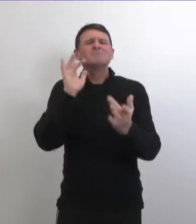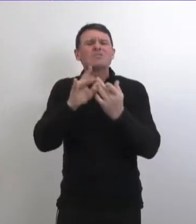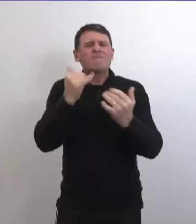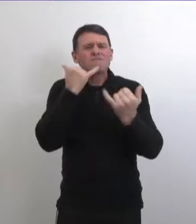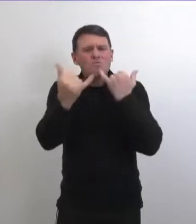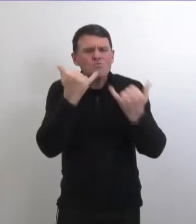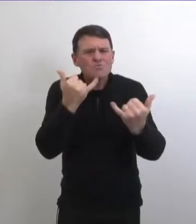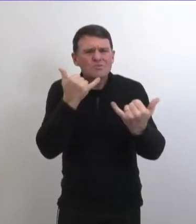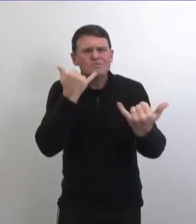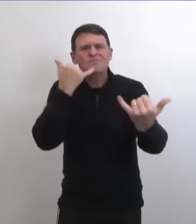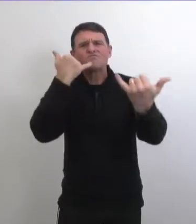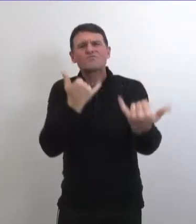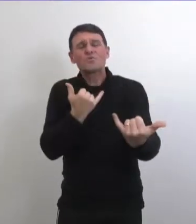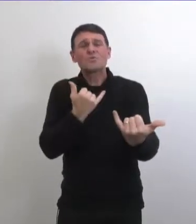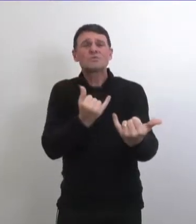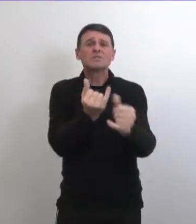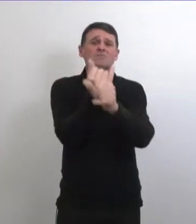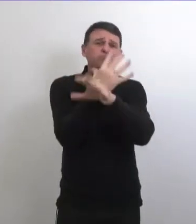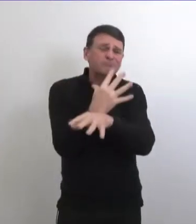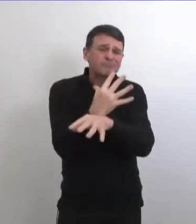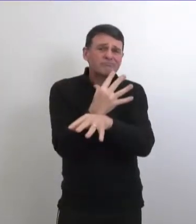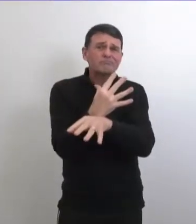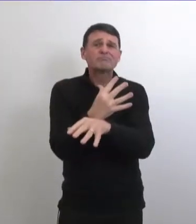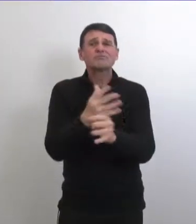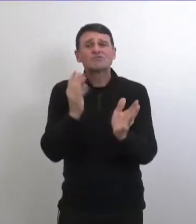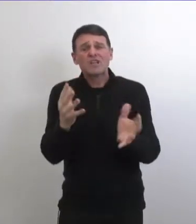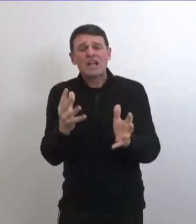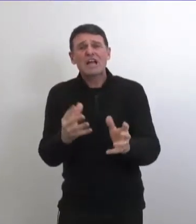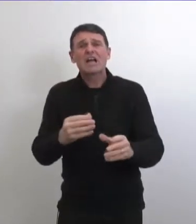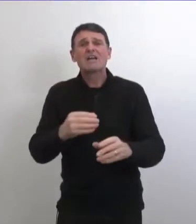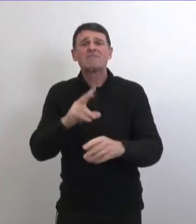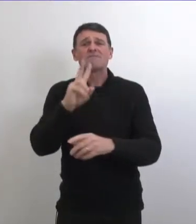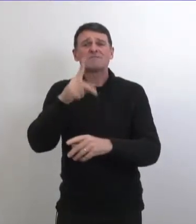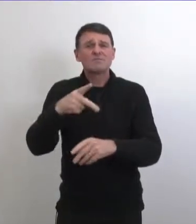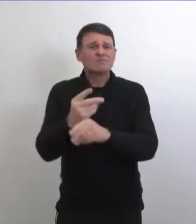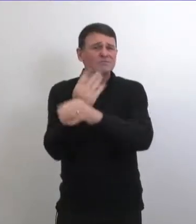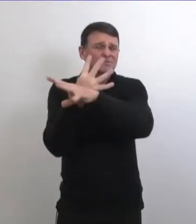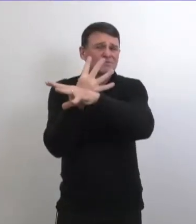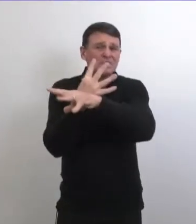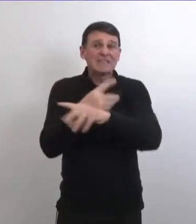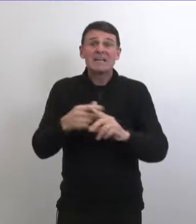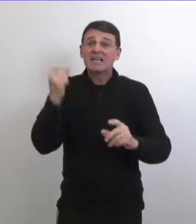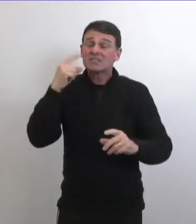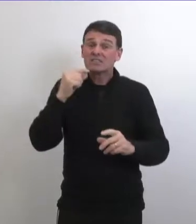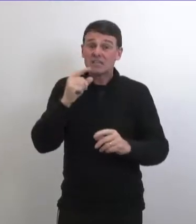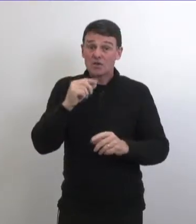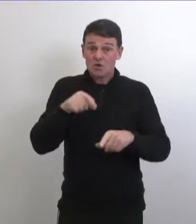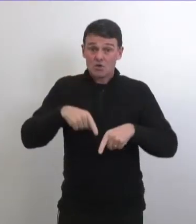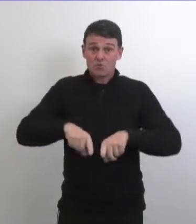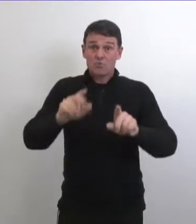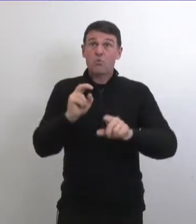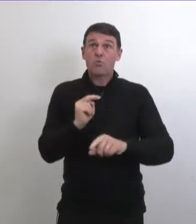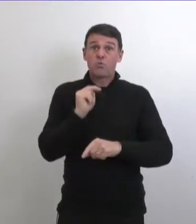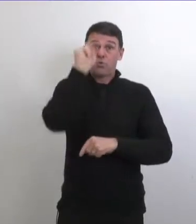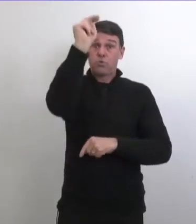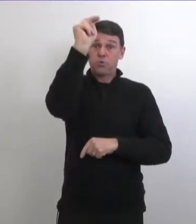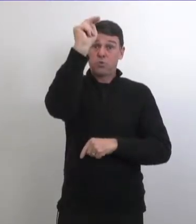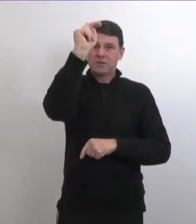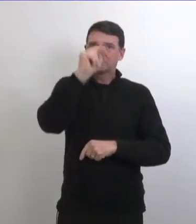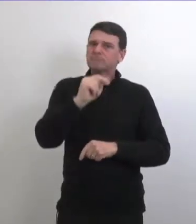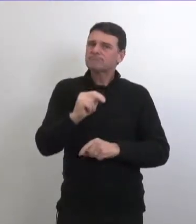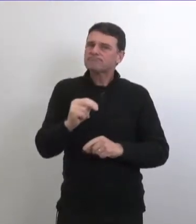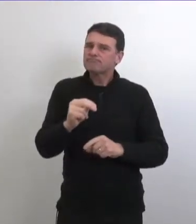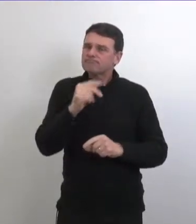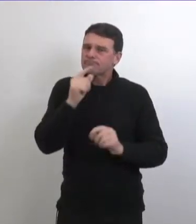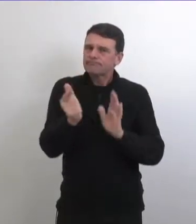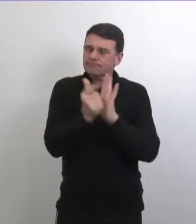connectez vous avec vos familles et vos amis par téléphone en ligne les déplacements vers le nord du